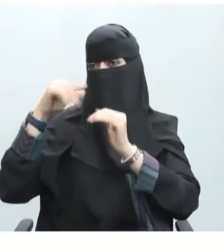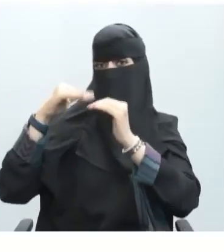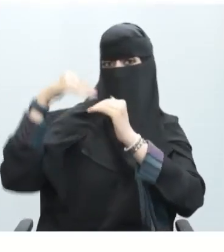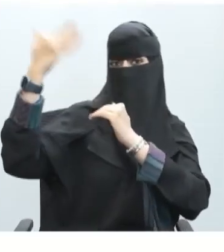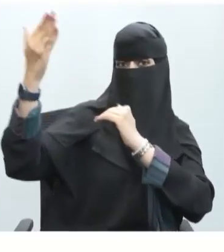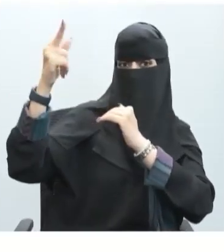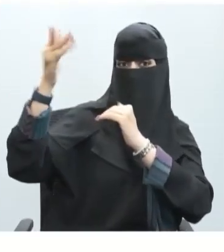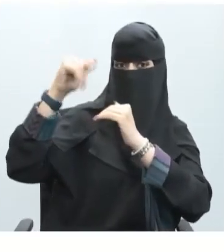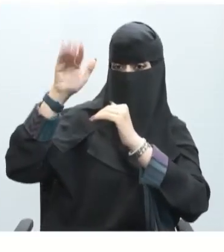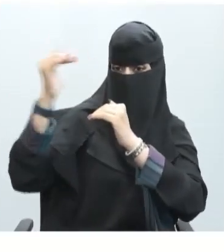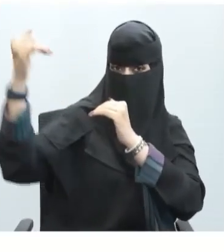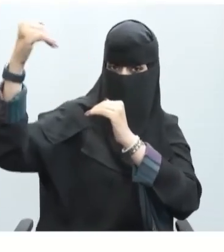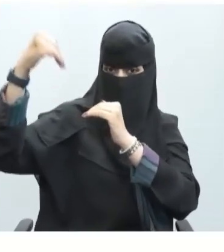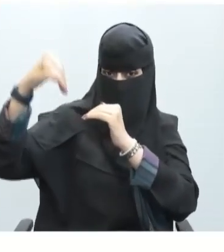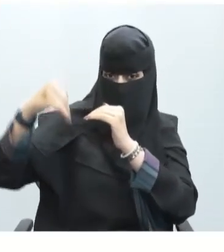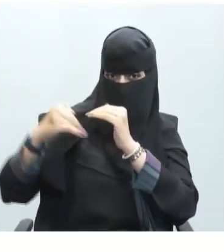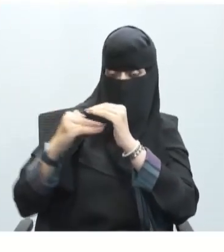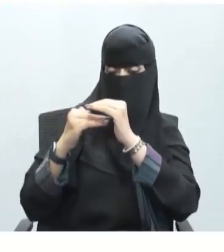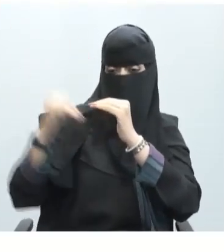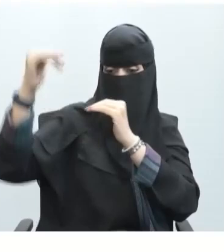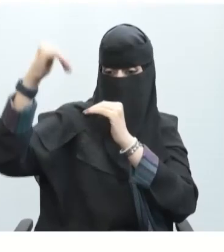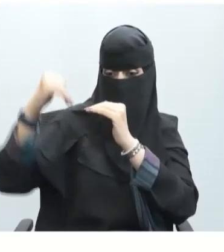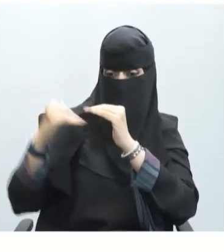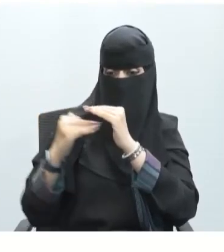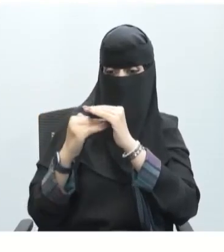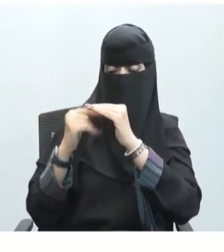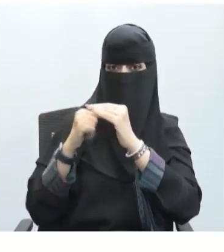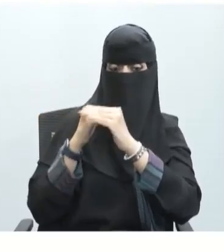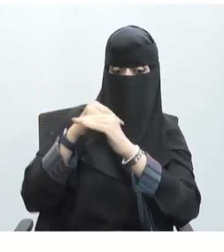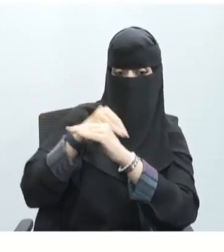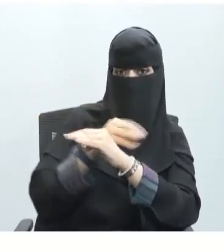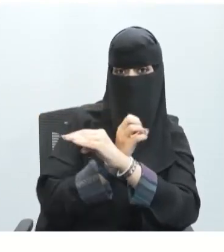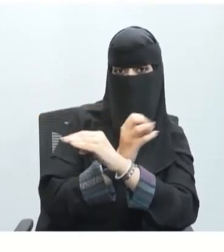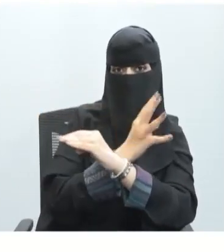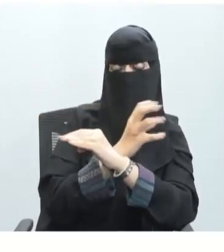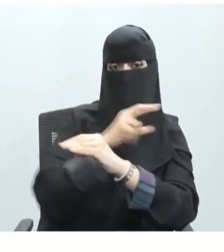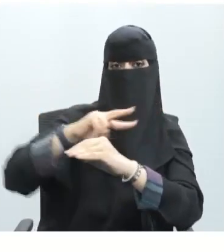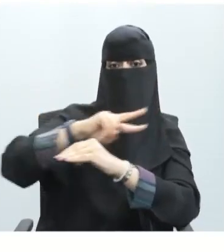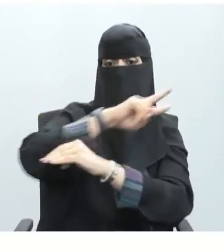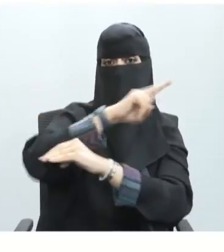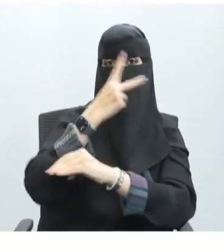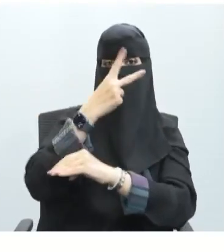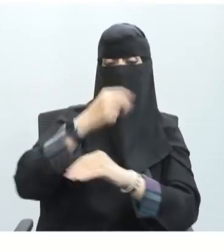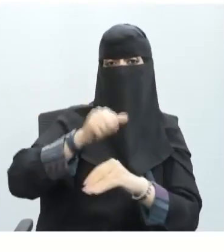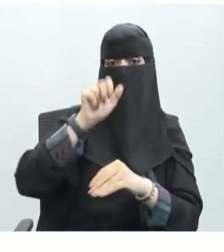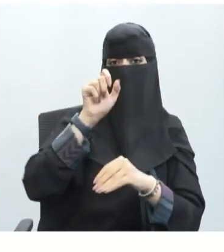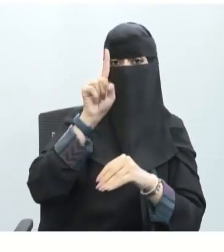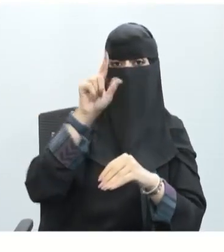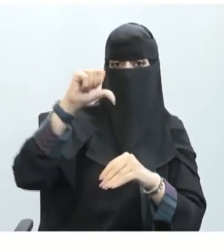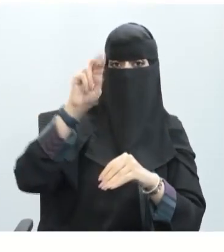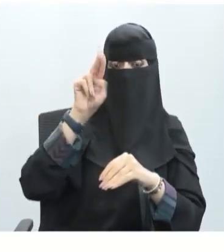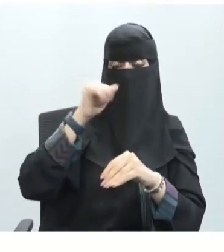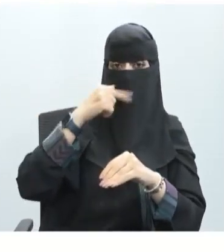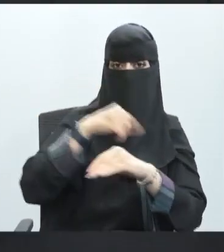الخلية في المقابل ثلاثة أيونات الصوديوم تدخل إلى الداخل في المقابل سوف يخرج أيونات من البوتاسيوم إلى خارج الخلية